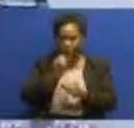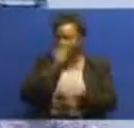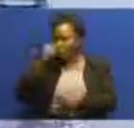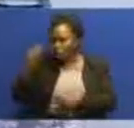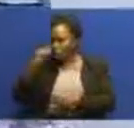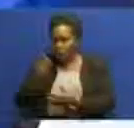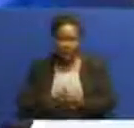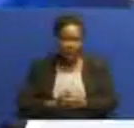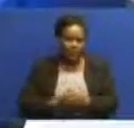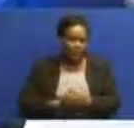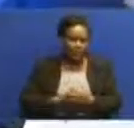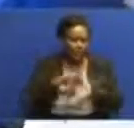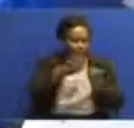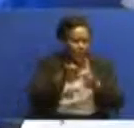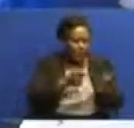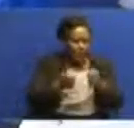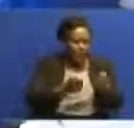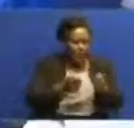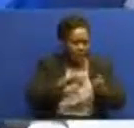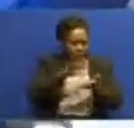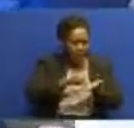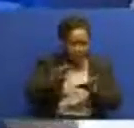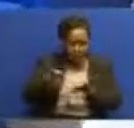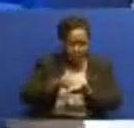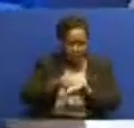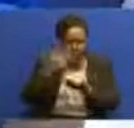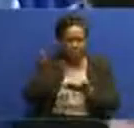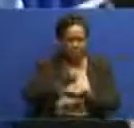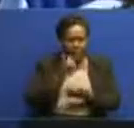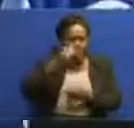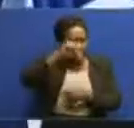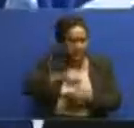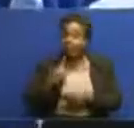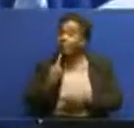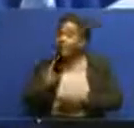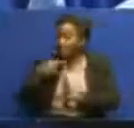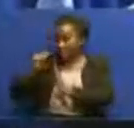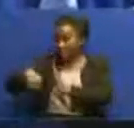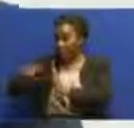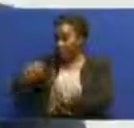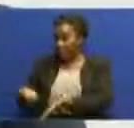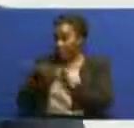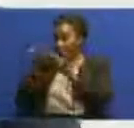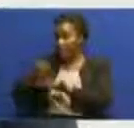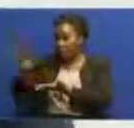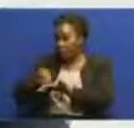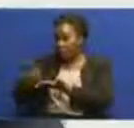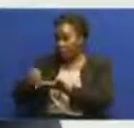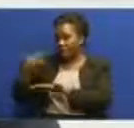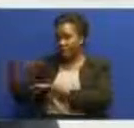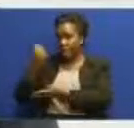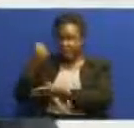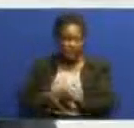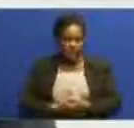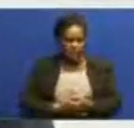halumashauri zao zimefanya vibaya. Wamesema mashinehizo zitaongeza uwezo kukusanya mapato. Kwa hiyo kuposi hizi kwenye